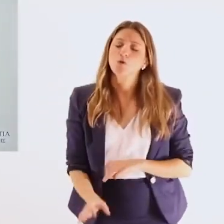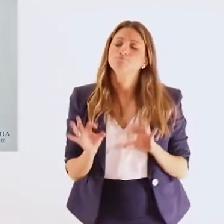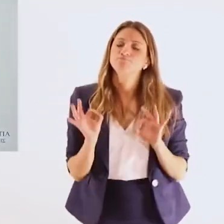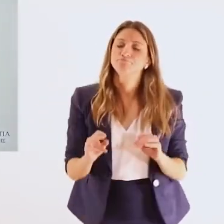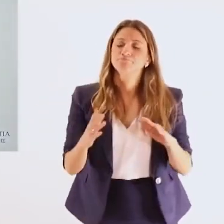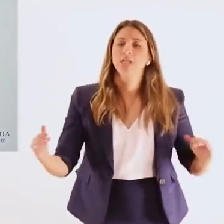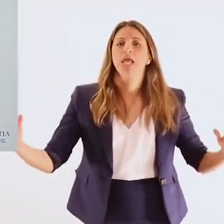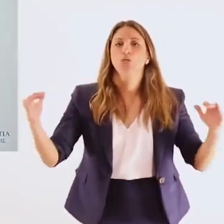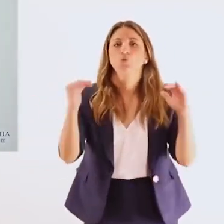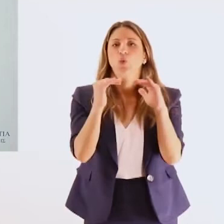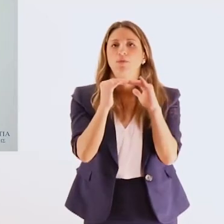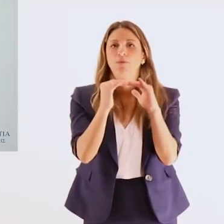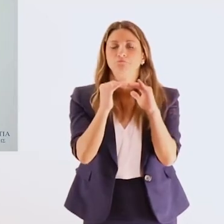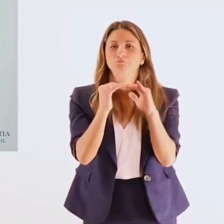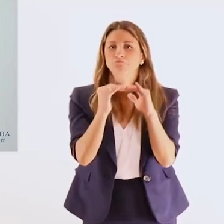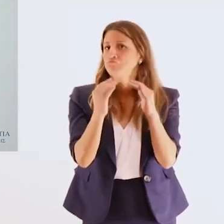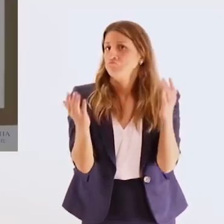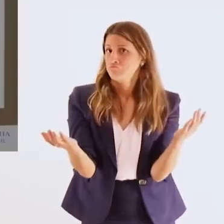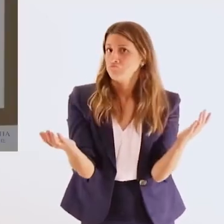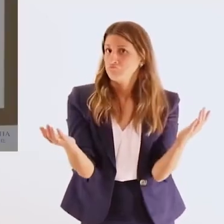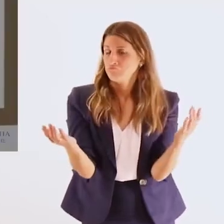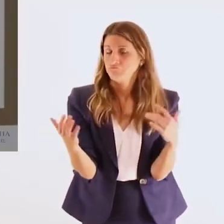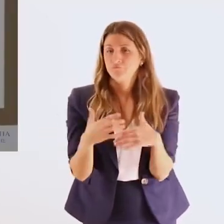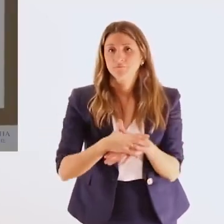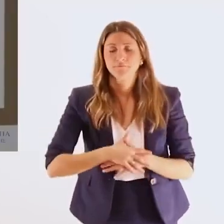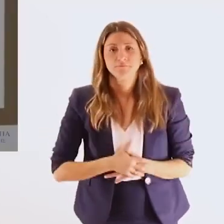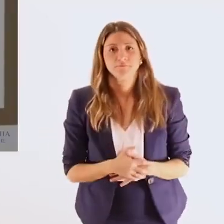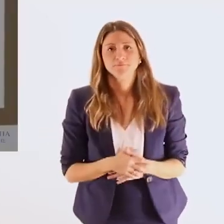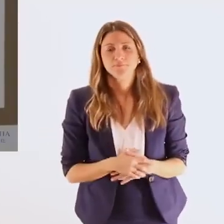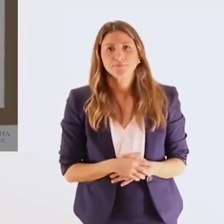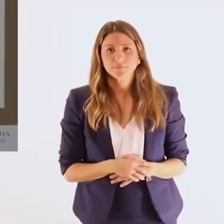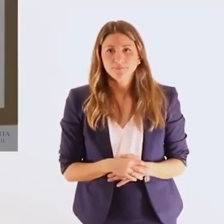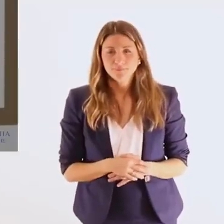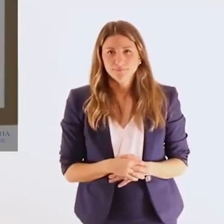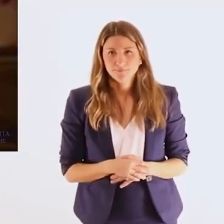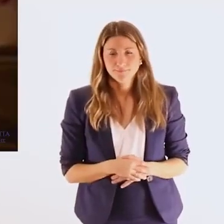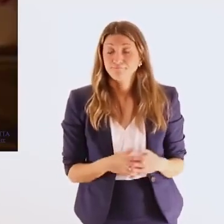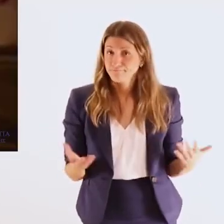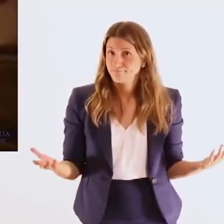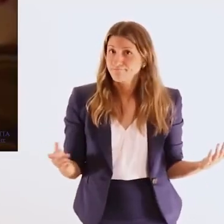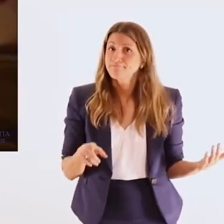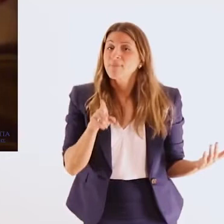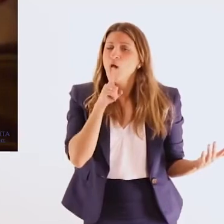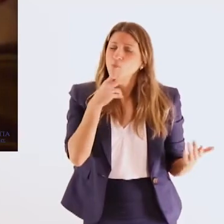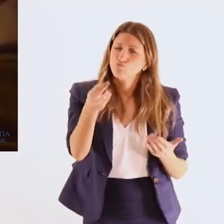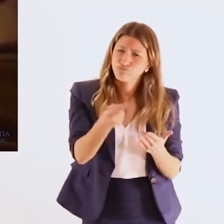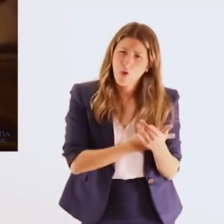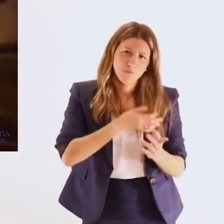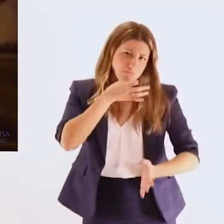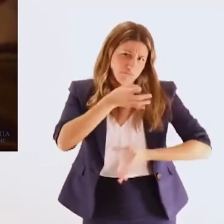χρόνια πάθηση Και όπως λέω πολλές φορές τα προσβάσιμα περιβάλλοντα